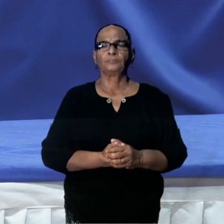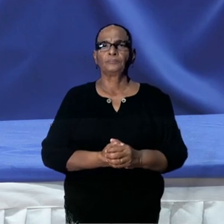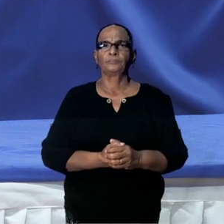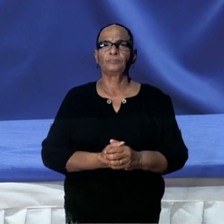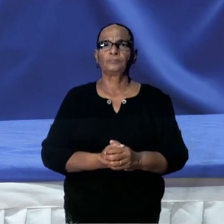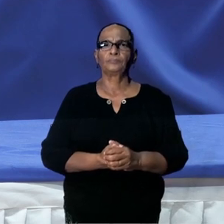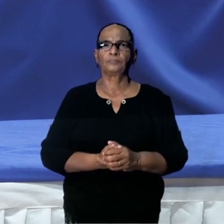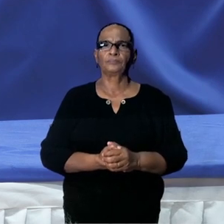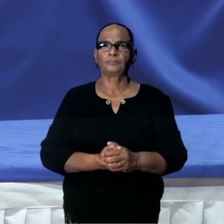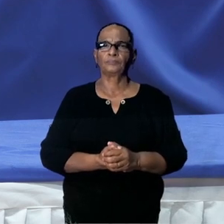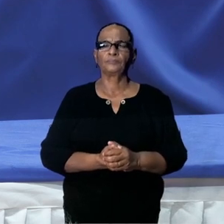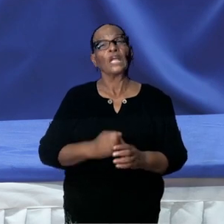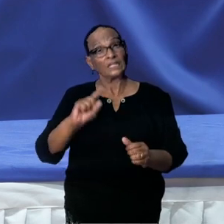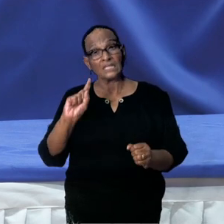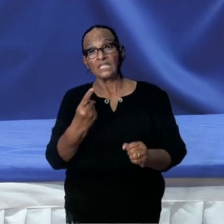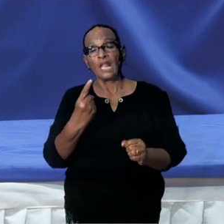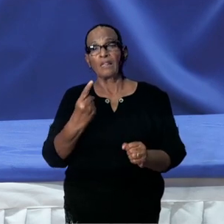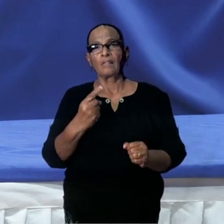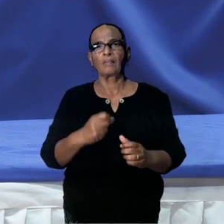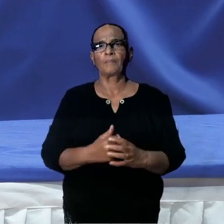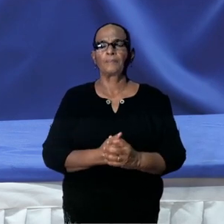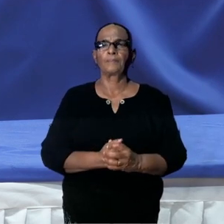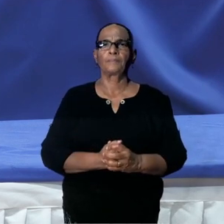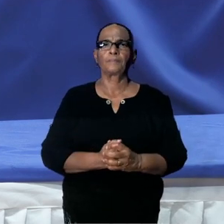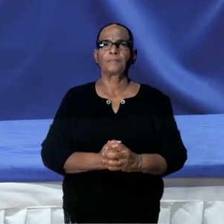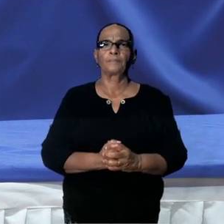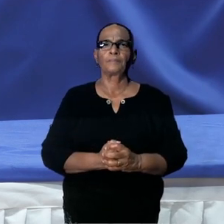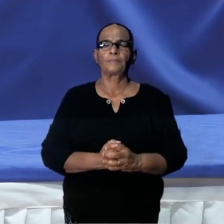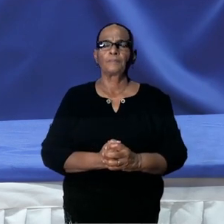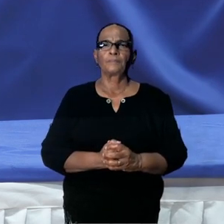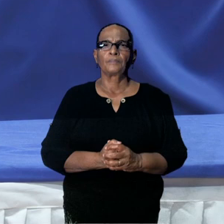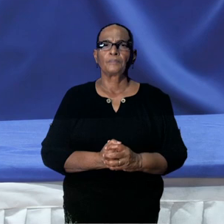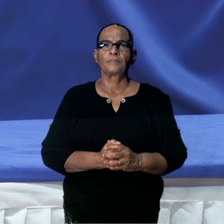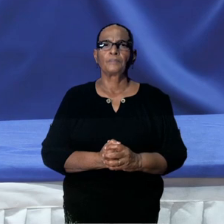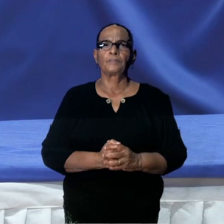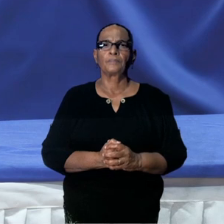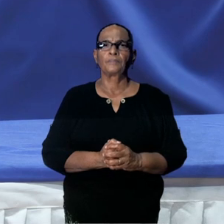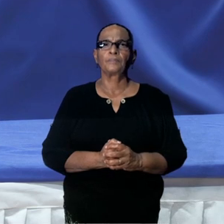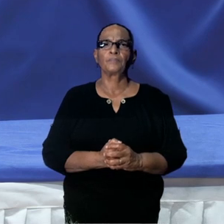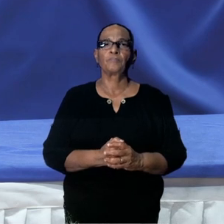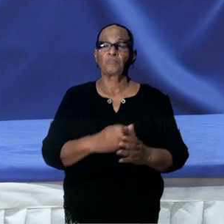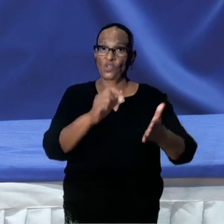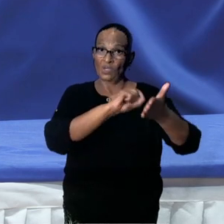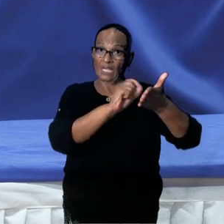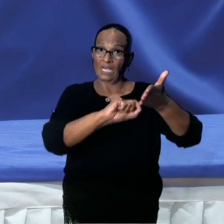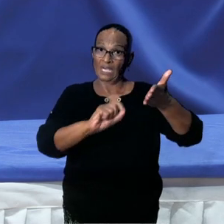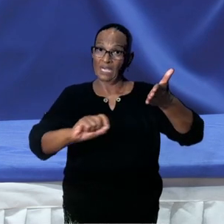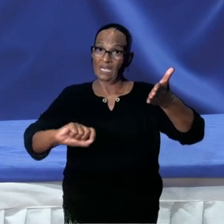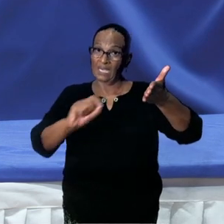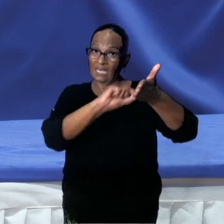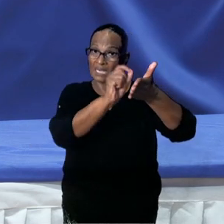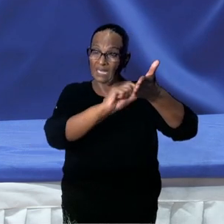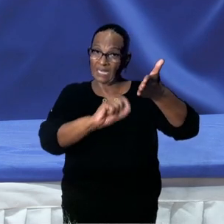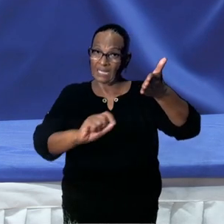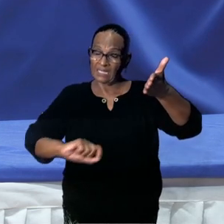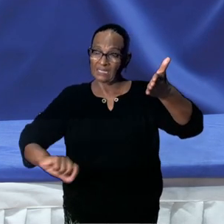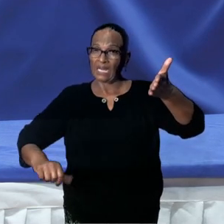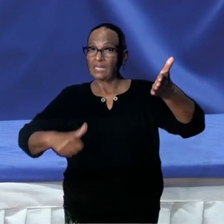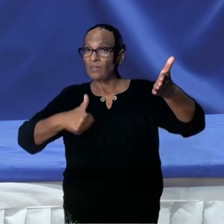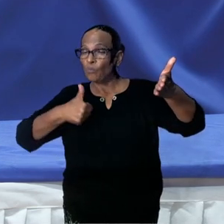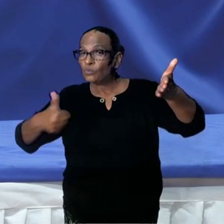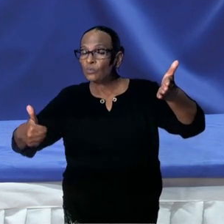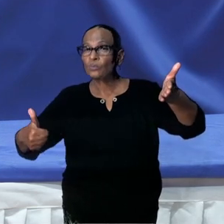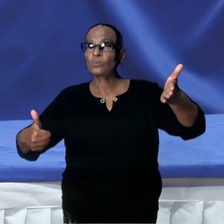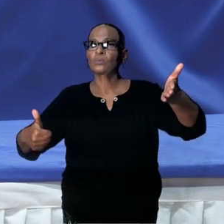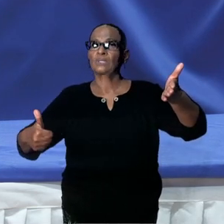Ook, dus dat is acuut ter plekke. Maar ons registratiesysteem gaat er ook zodanig zijn dat je